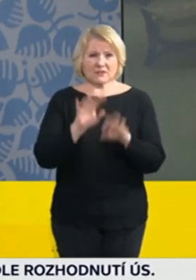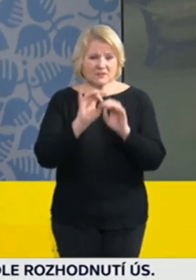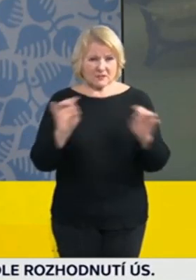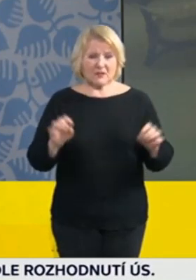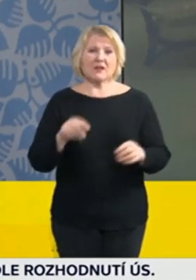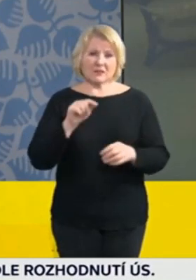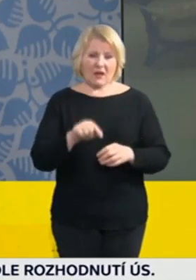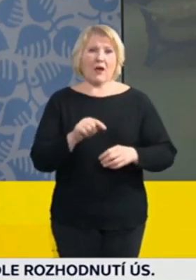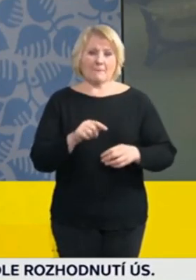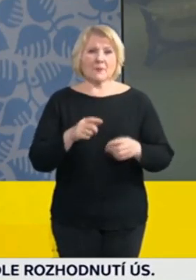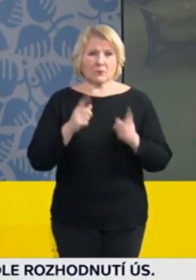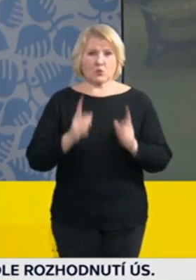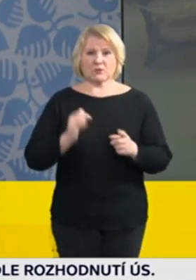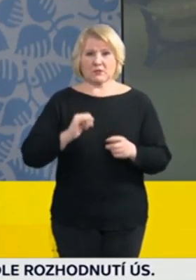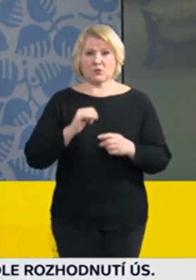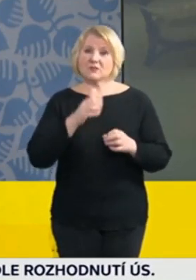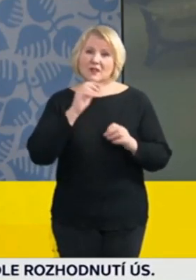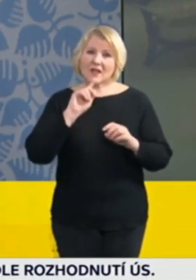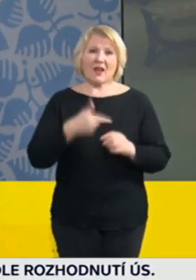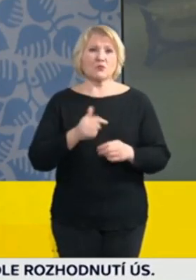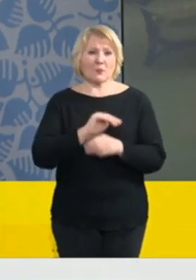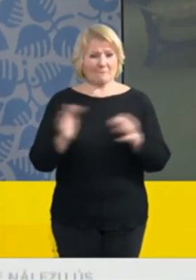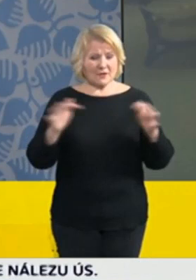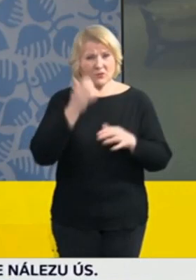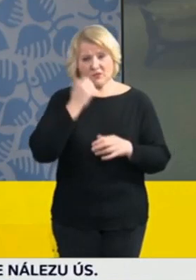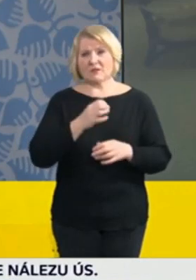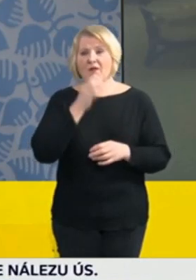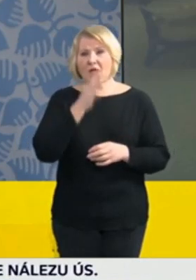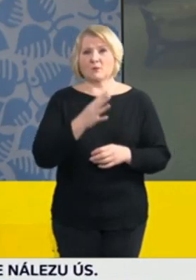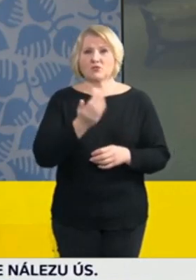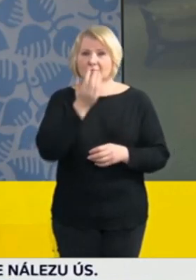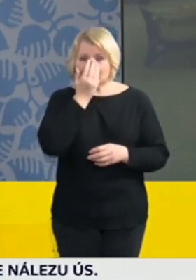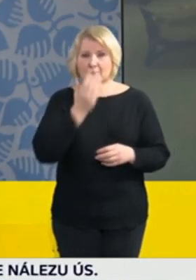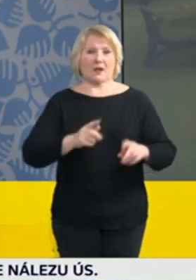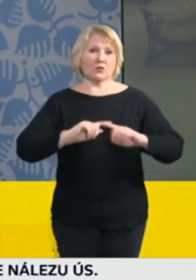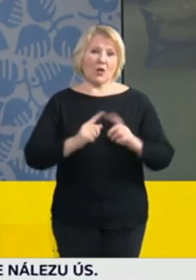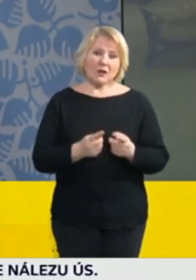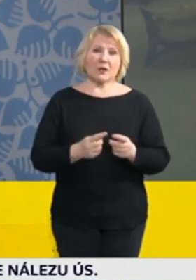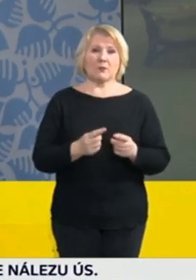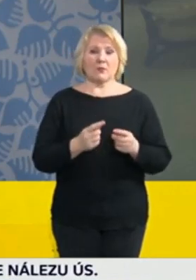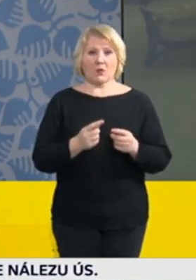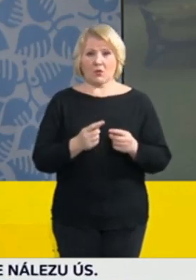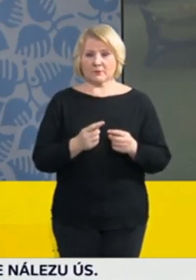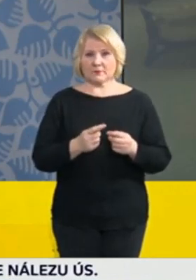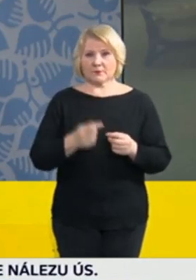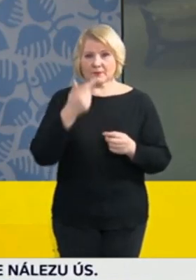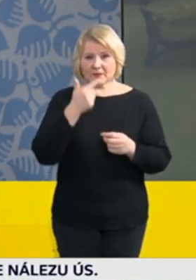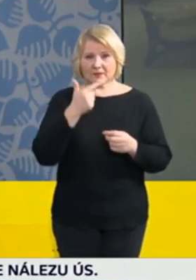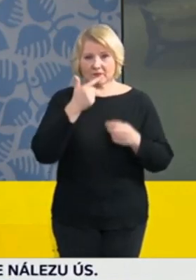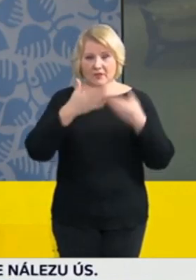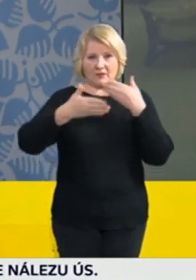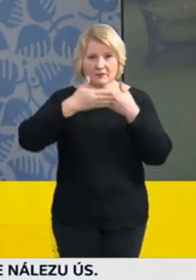respirátor, případně dvojnásobná nebo přes sebe podané dvě